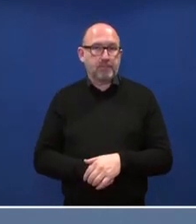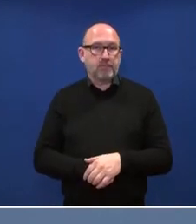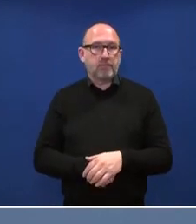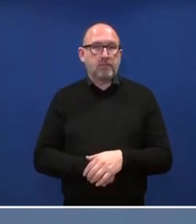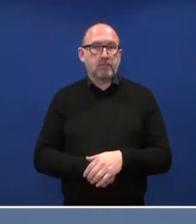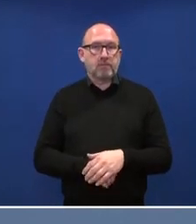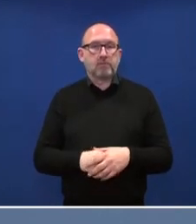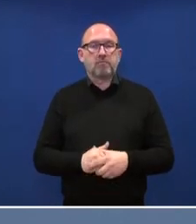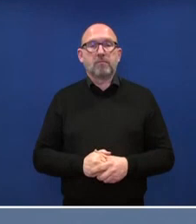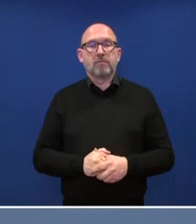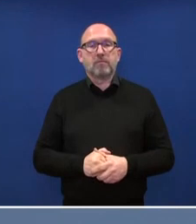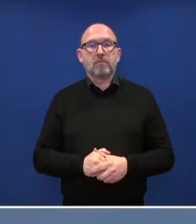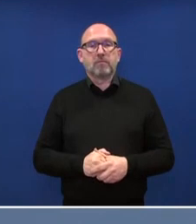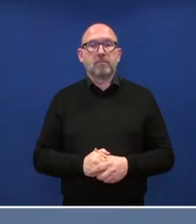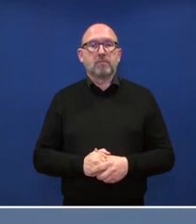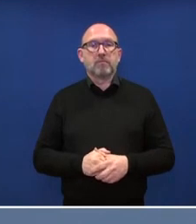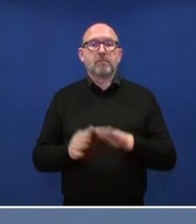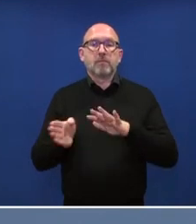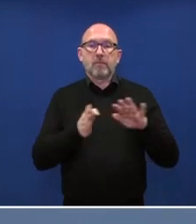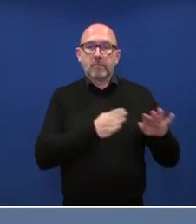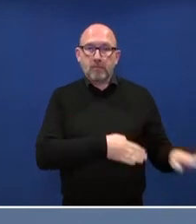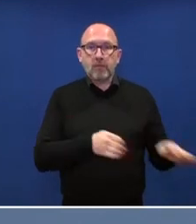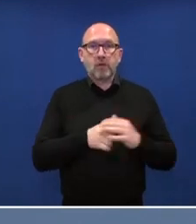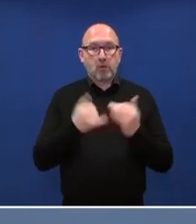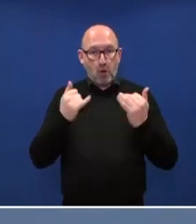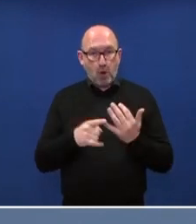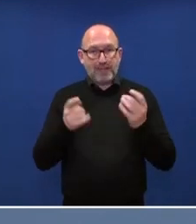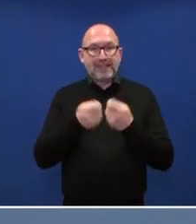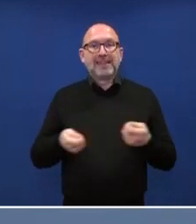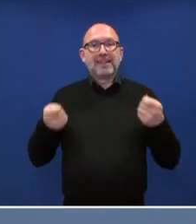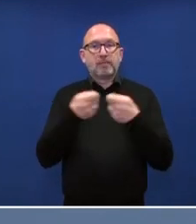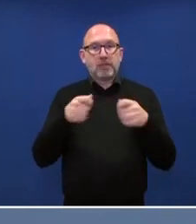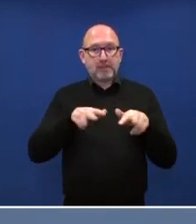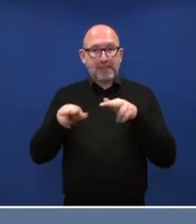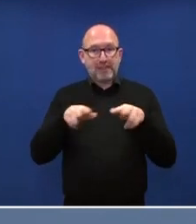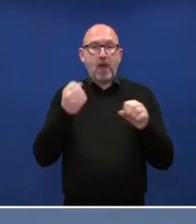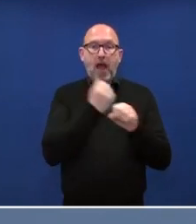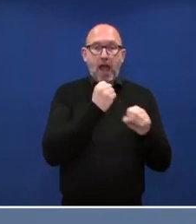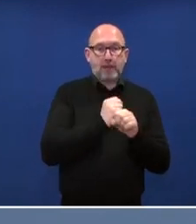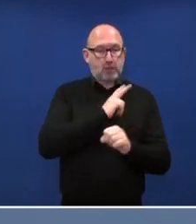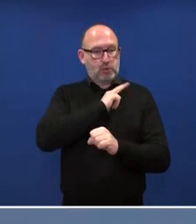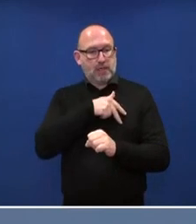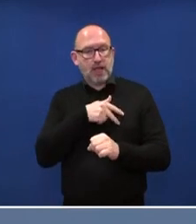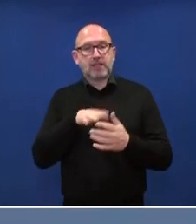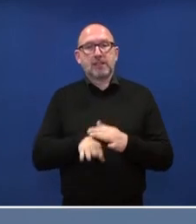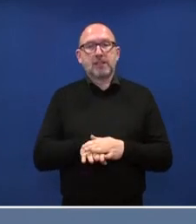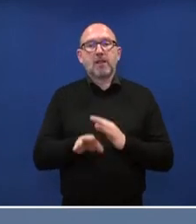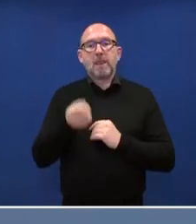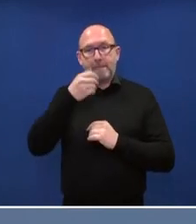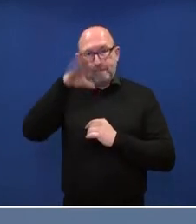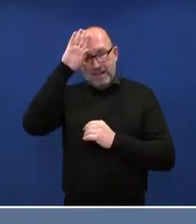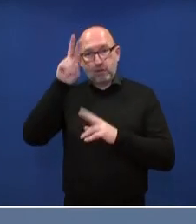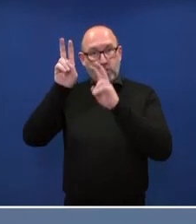Und dann hat das Kabinett heute die gemeinsam vom Bundesminister für Arbeit und Soziales, der Bundesministerin für Bildung und